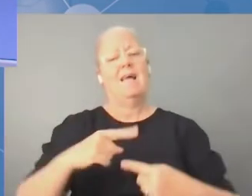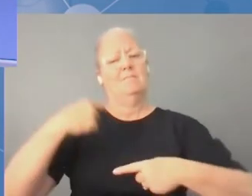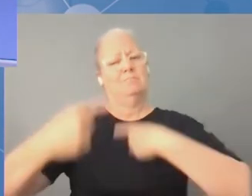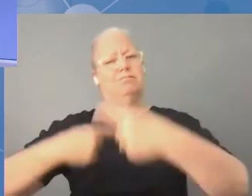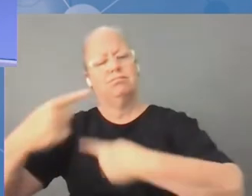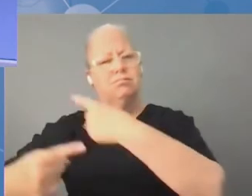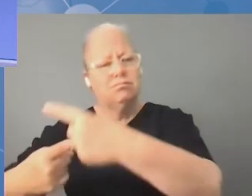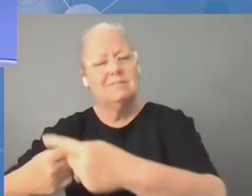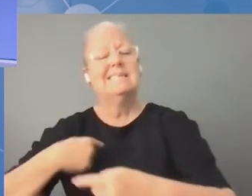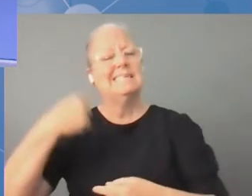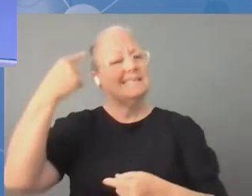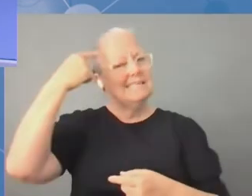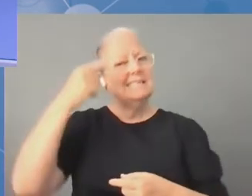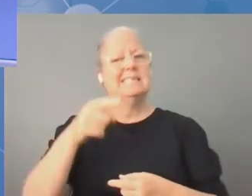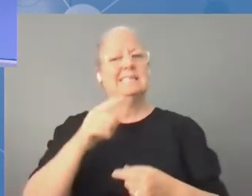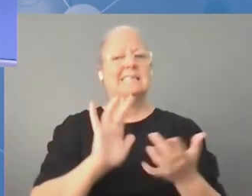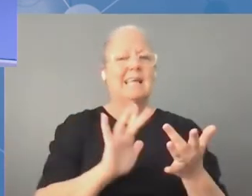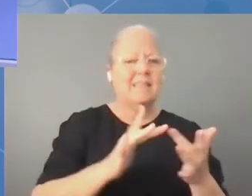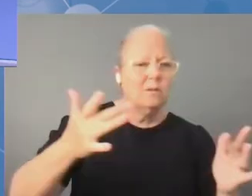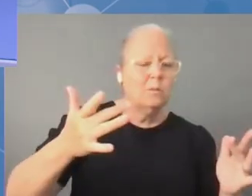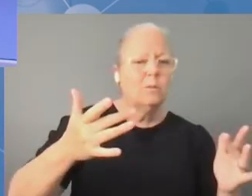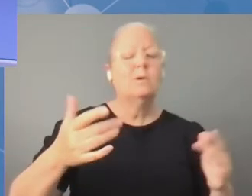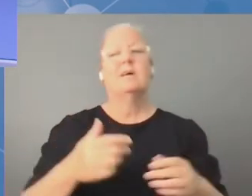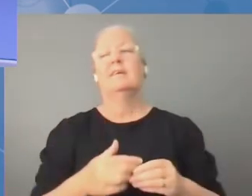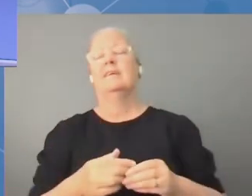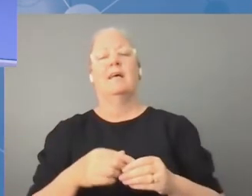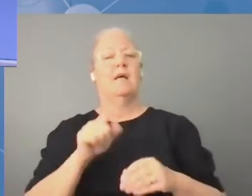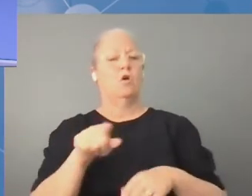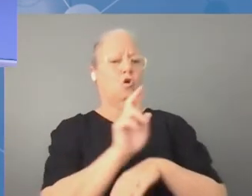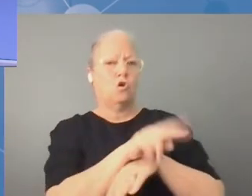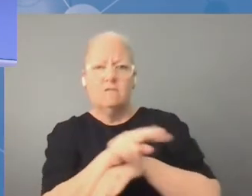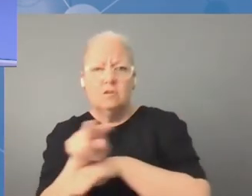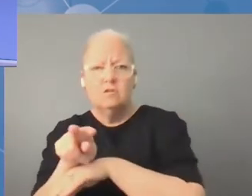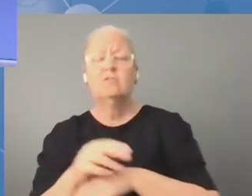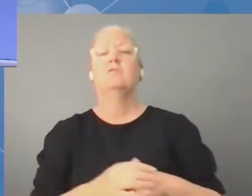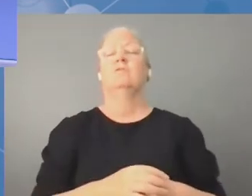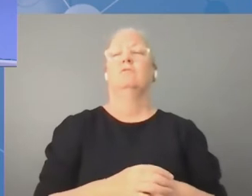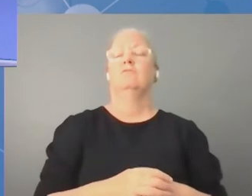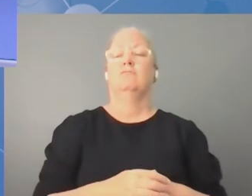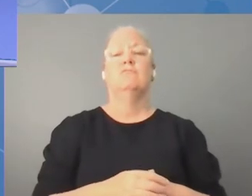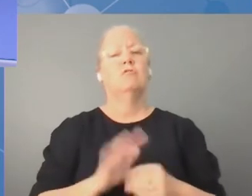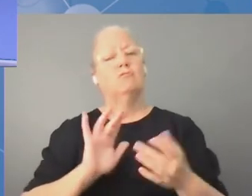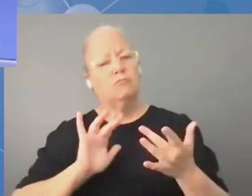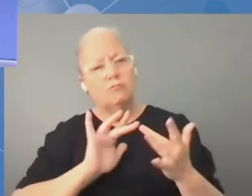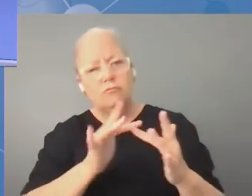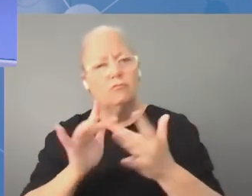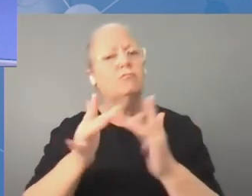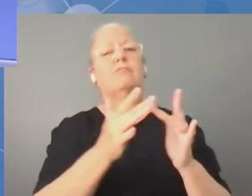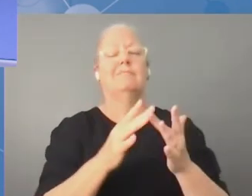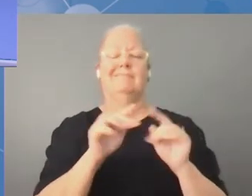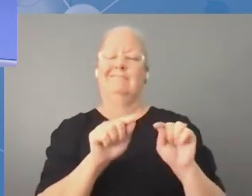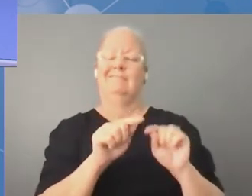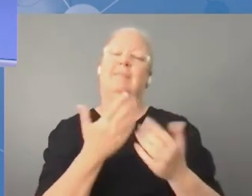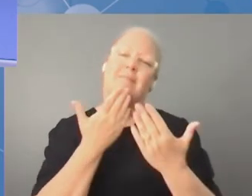sieci znanych pod akronimem NRI. Myślę, że sekretariat forum